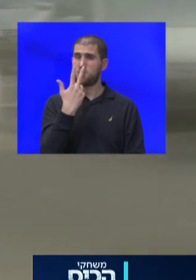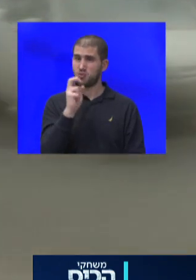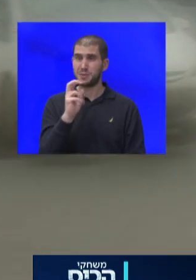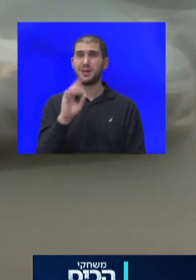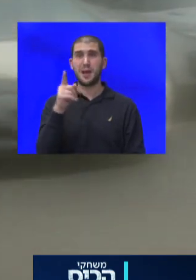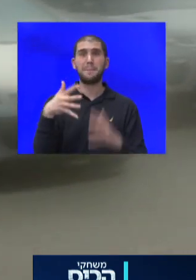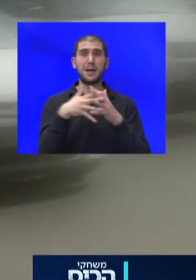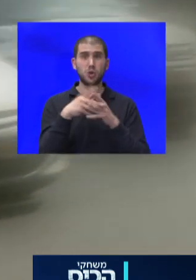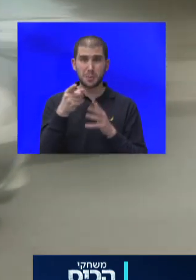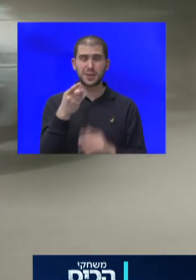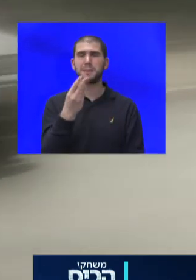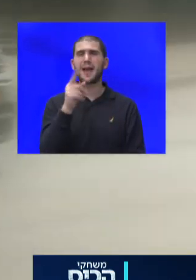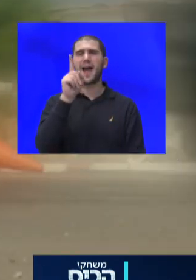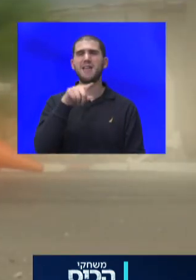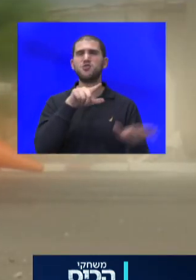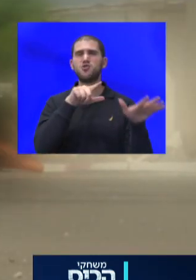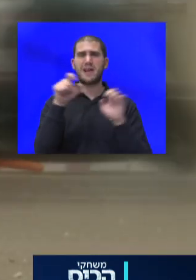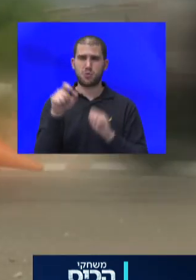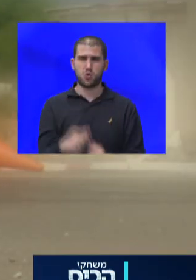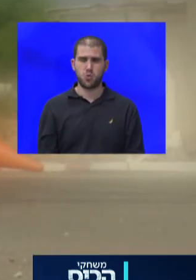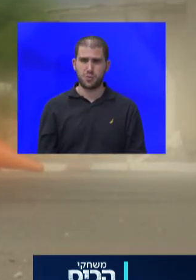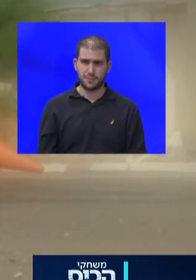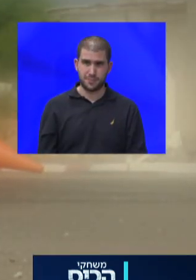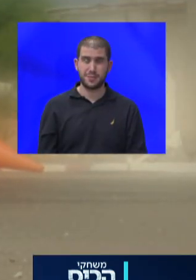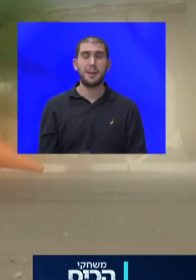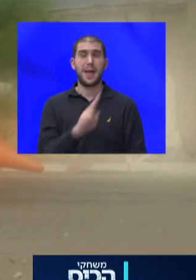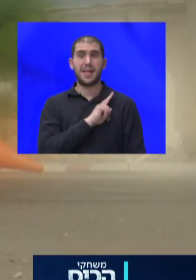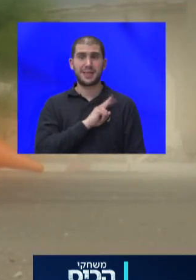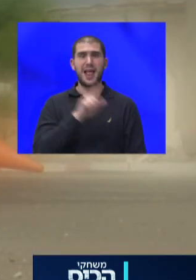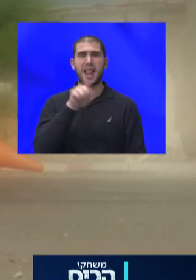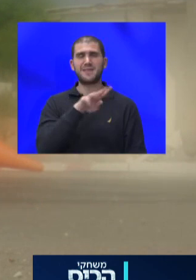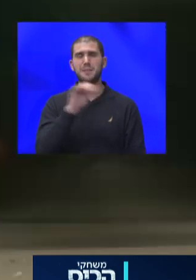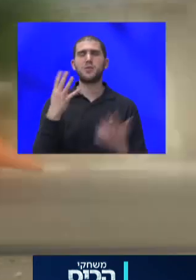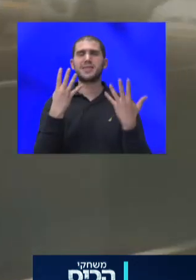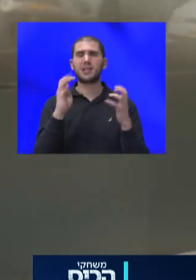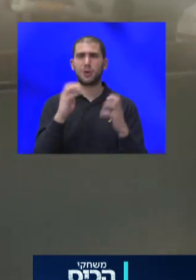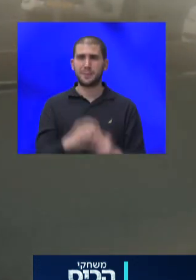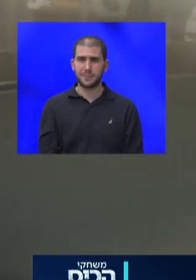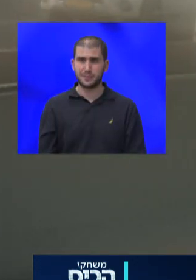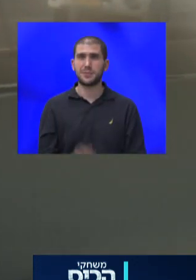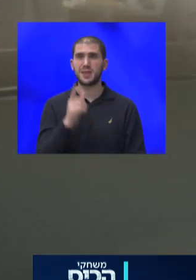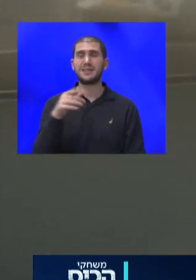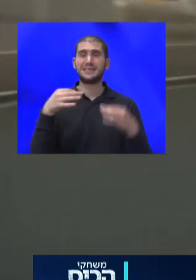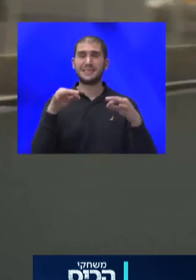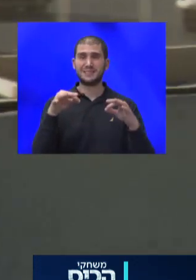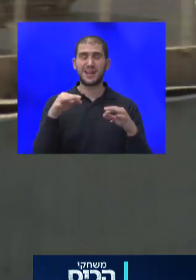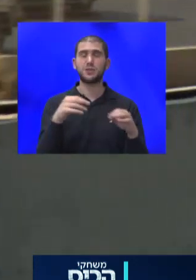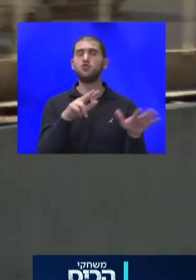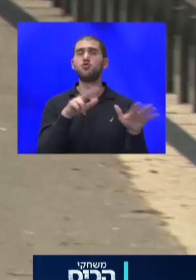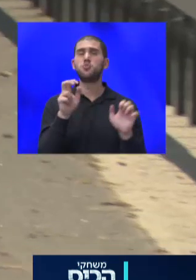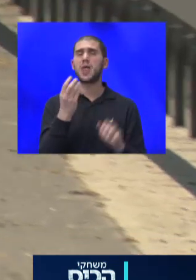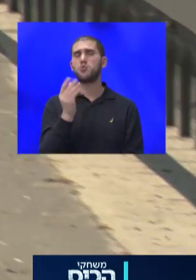כ-1,700 שקלים. באנגליה, 1,490 שקלים, ובספרד, כמעט 800 שקלים.